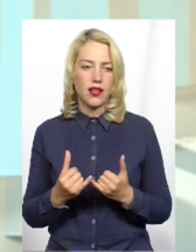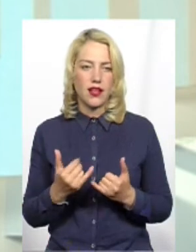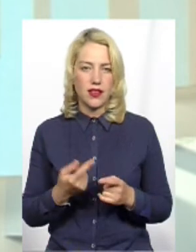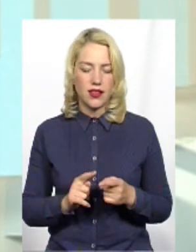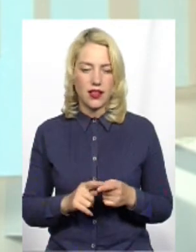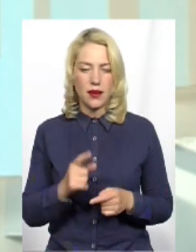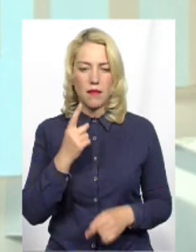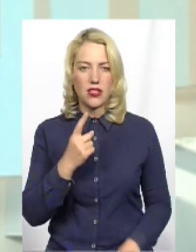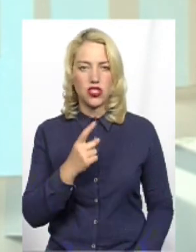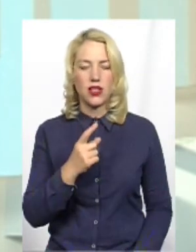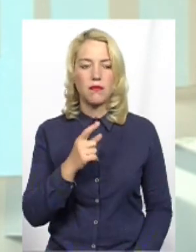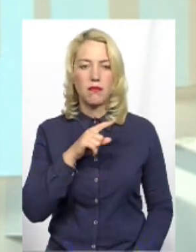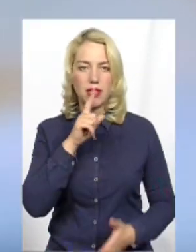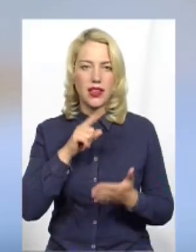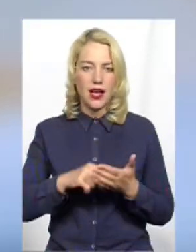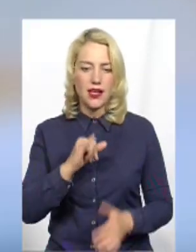перше з Ізяслава